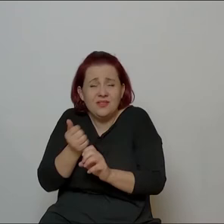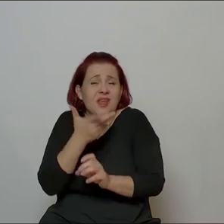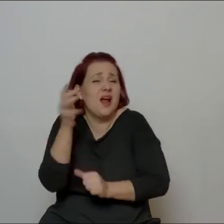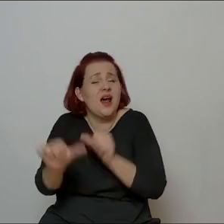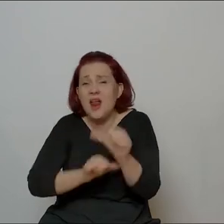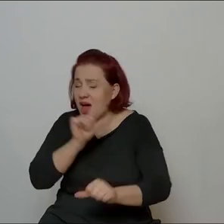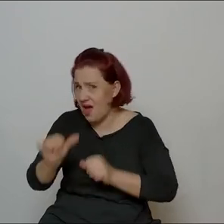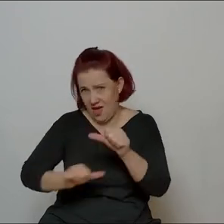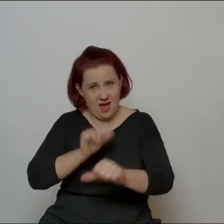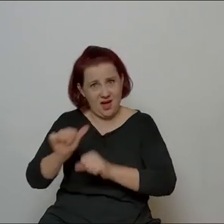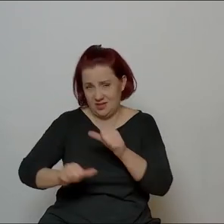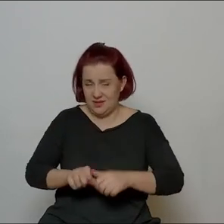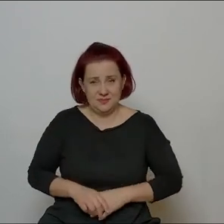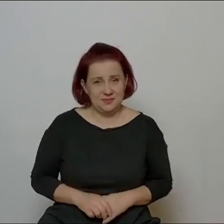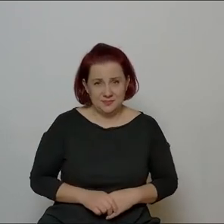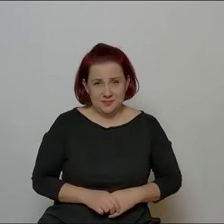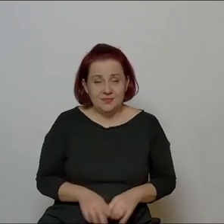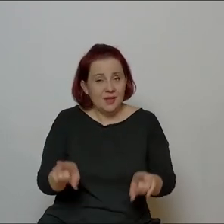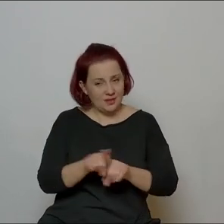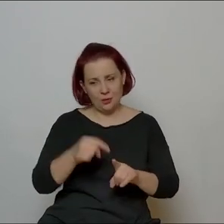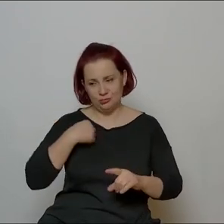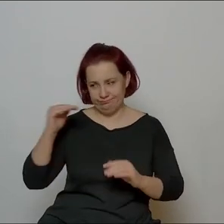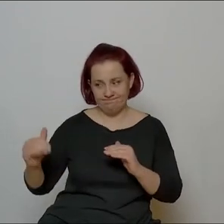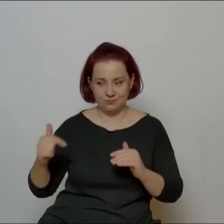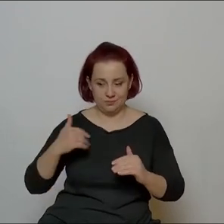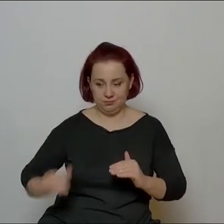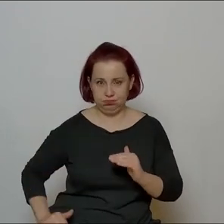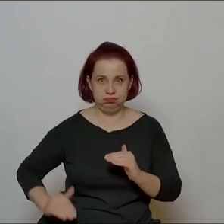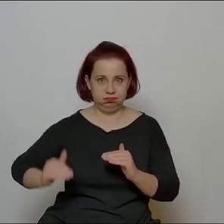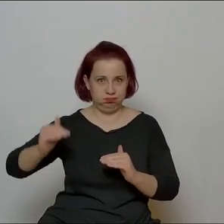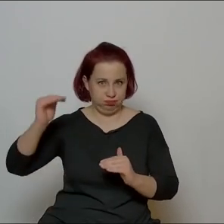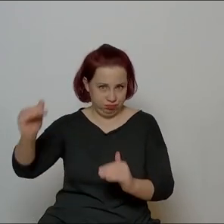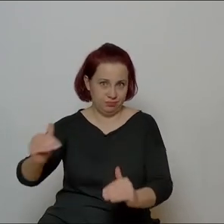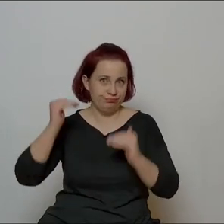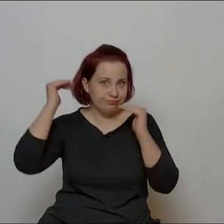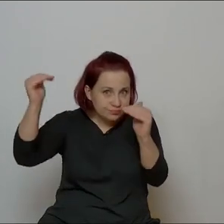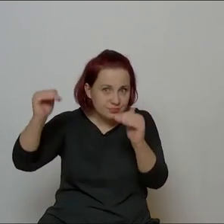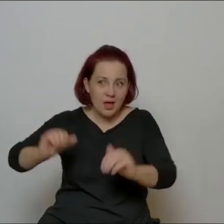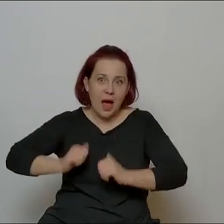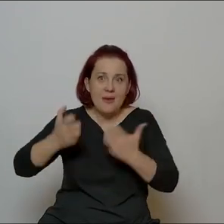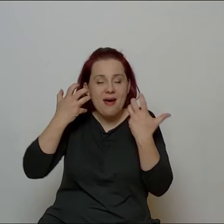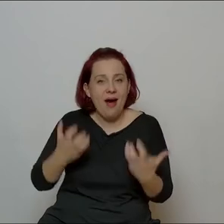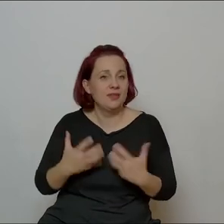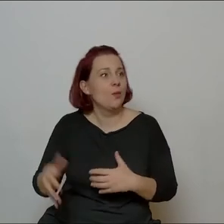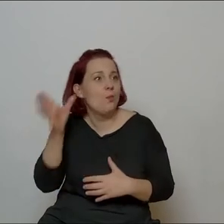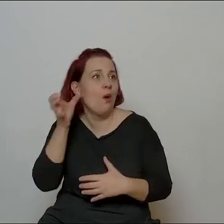musiałam dojrzeć do tego, by z chęcią posłuchać takiej płyty, by